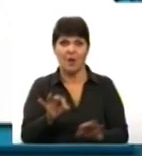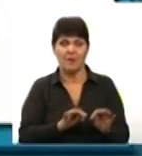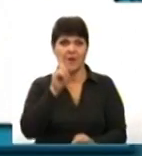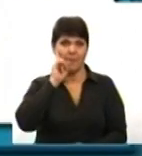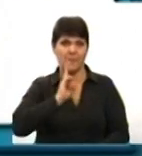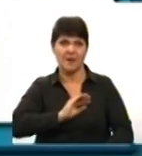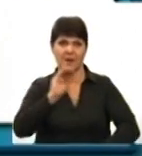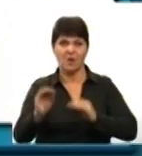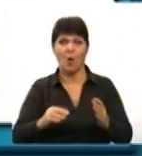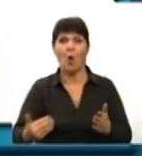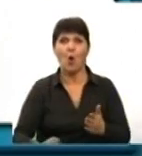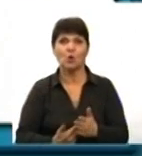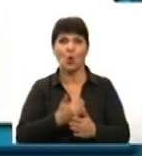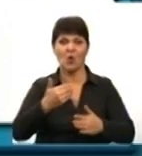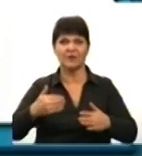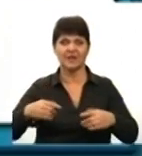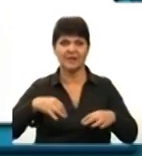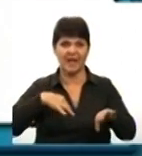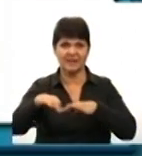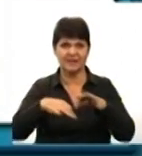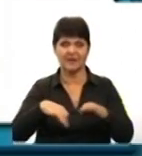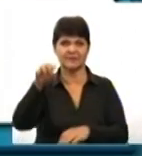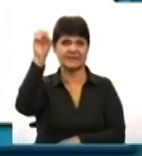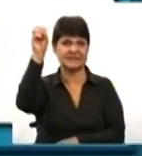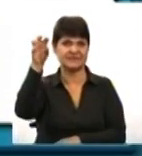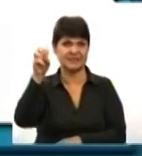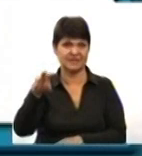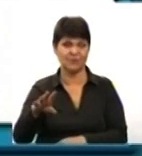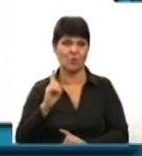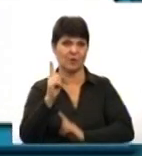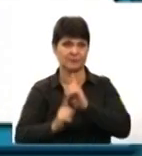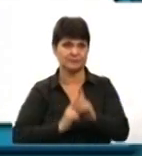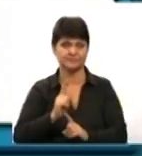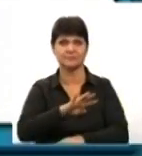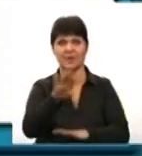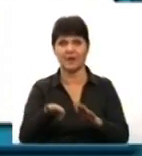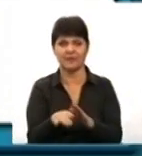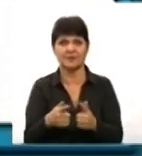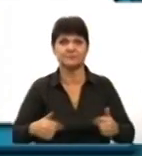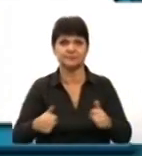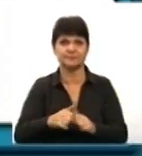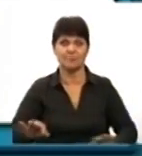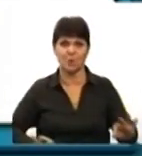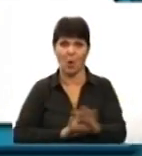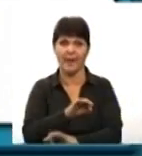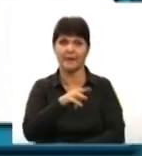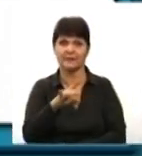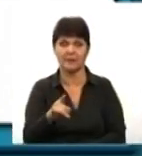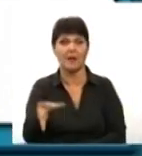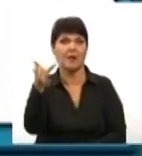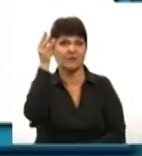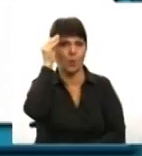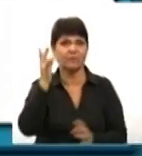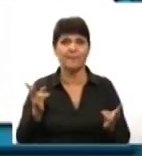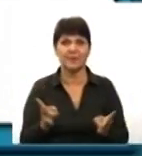оновлення громадського транспорту, реконструкцію світлофорних об'єктів і інші інфраструктурні проєкти, тобто враховувати потреби